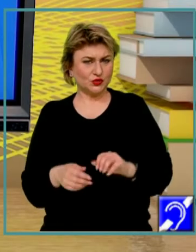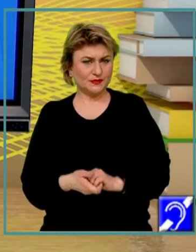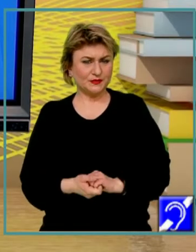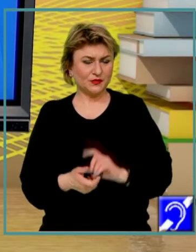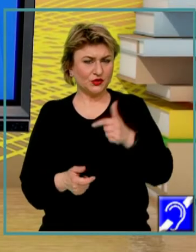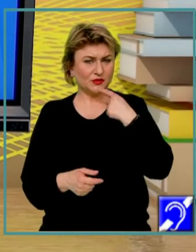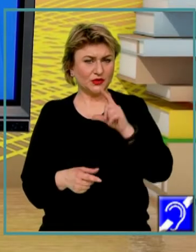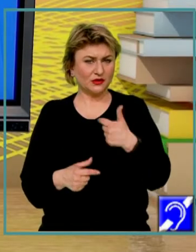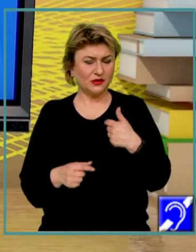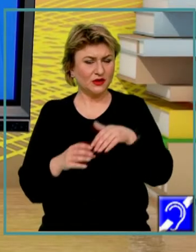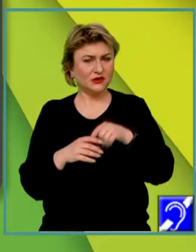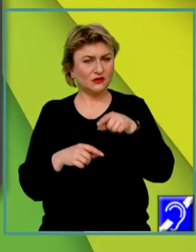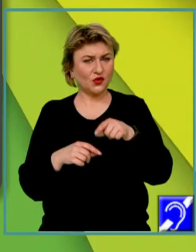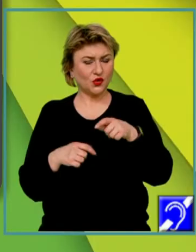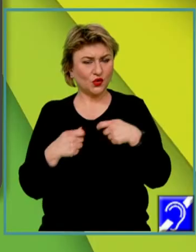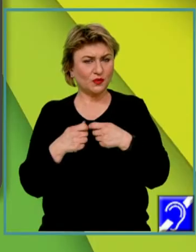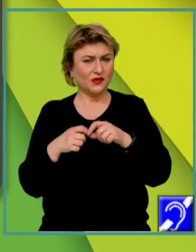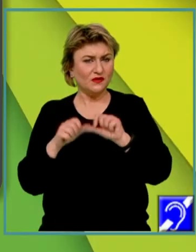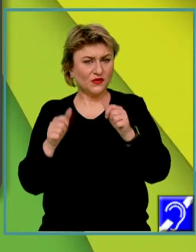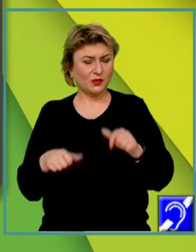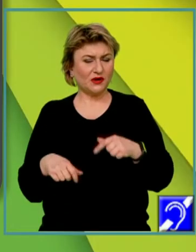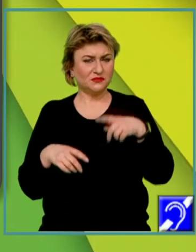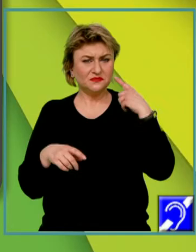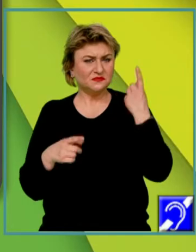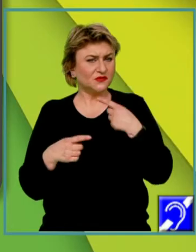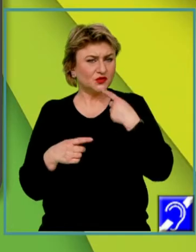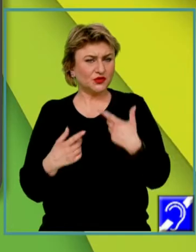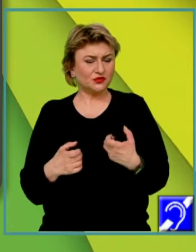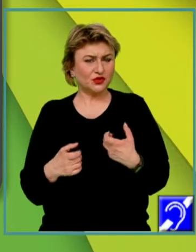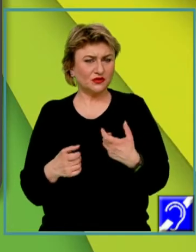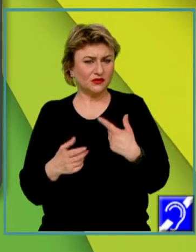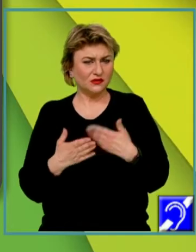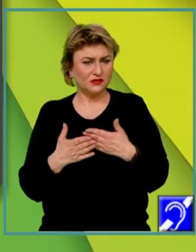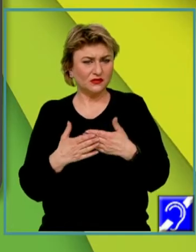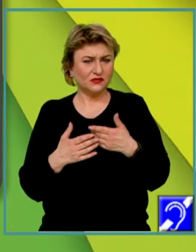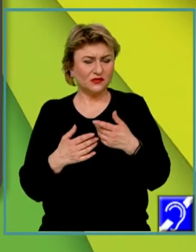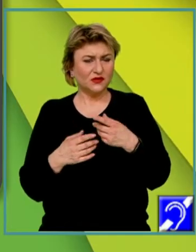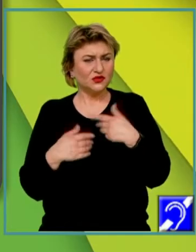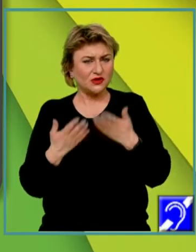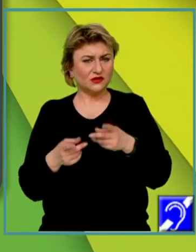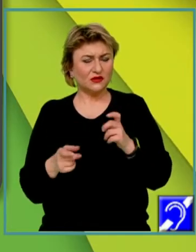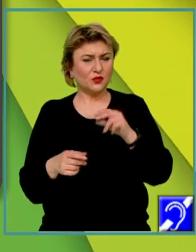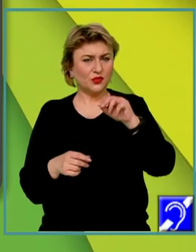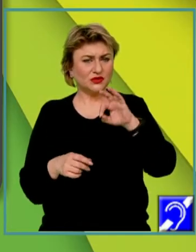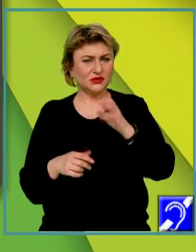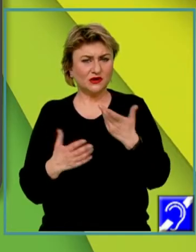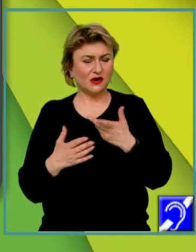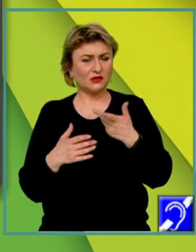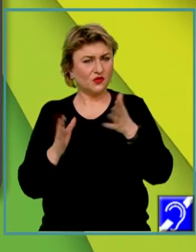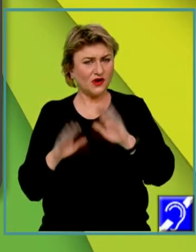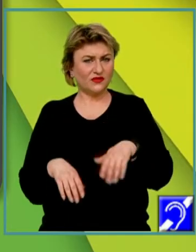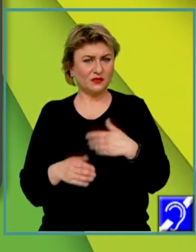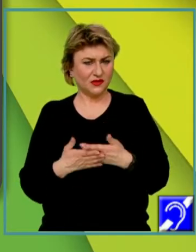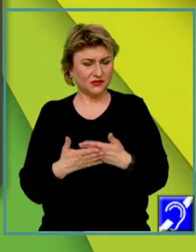putem să spunem că în interiorul unui grup formal identificăm membrii ce dețin anumite statusuri generate de poziția pe care o dețin în cadrul